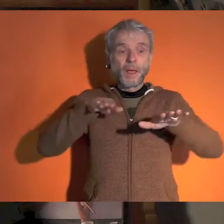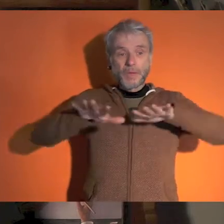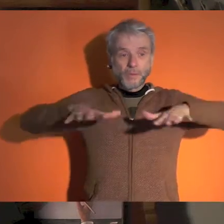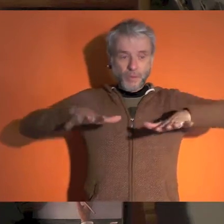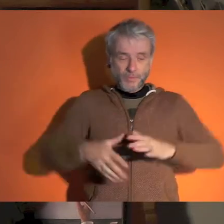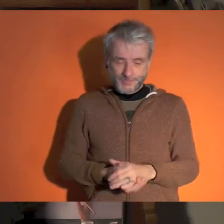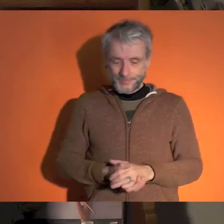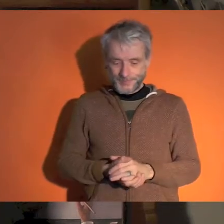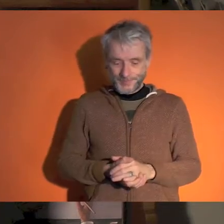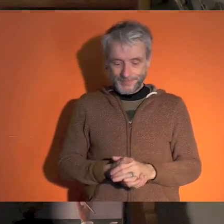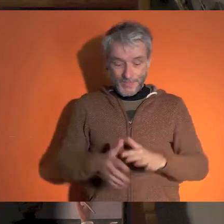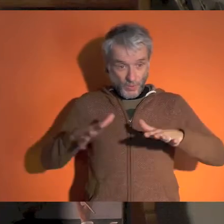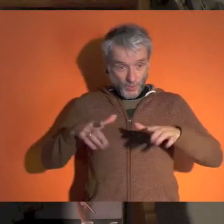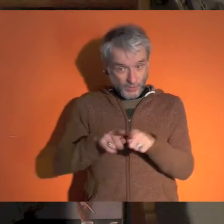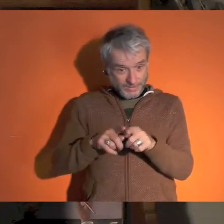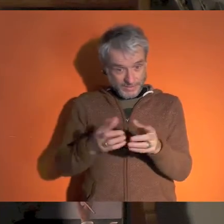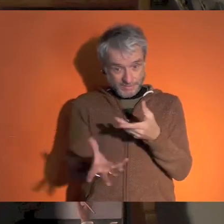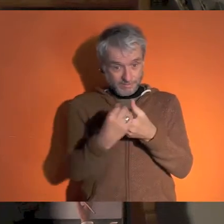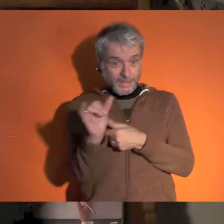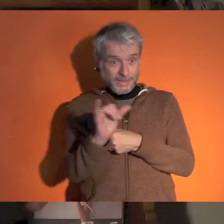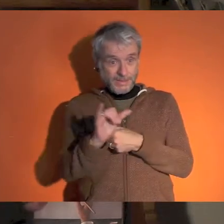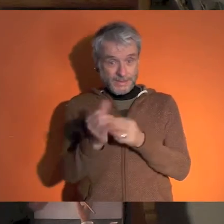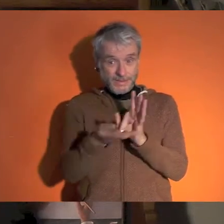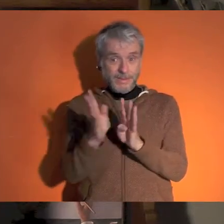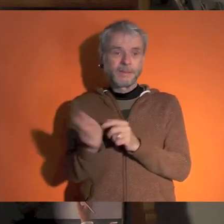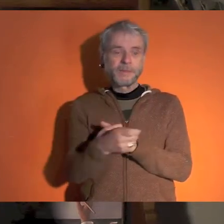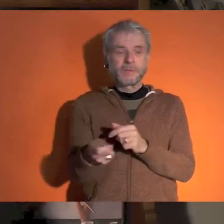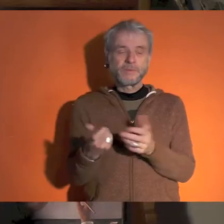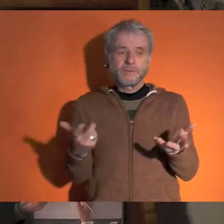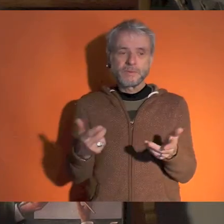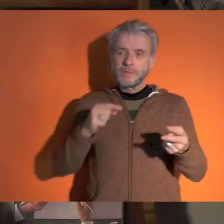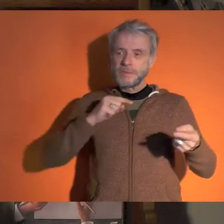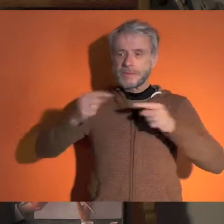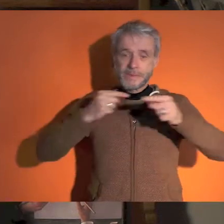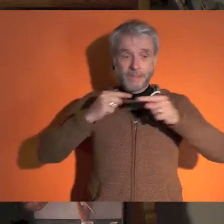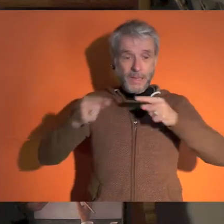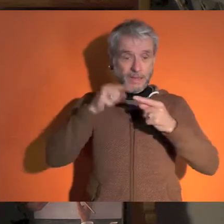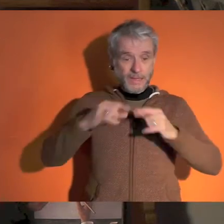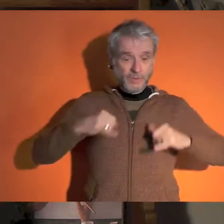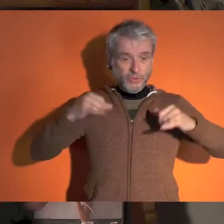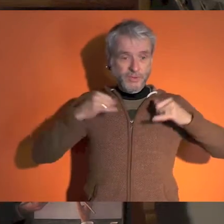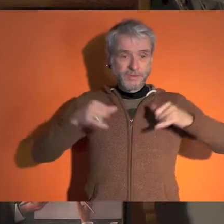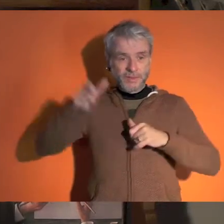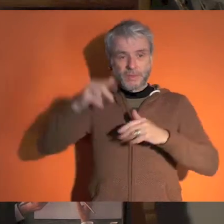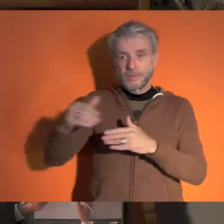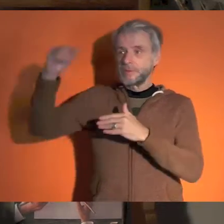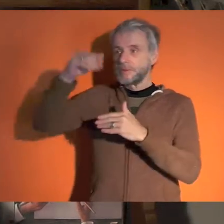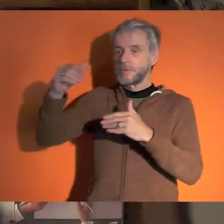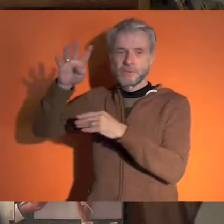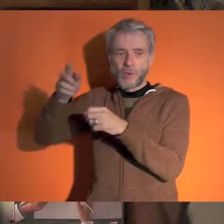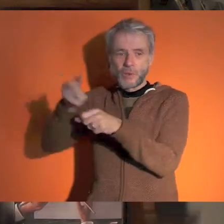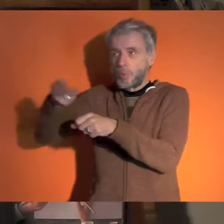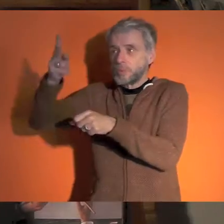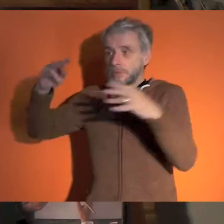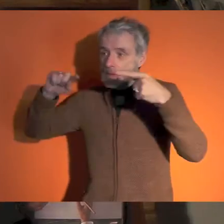? Comment et surtout avec qui ? Il est hors de question que nous débattions de la jeunesse entre personnes